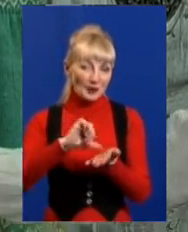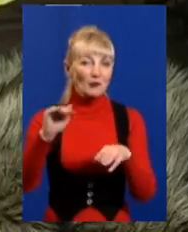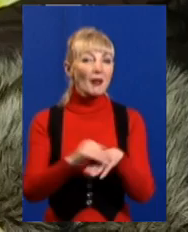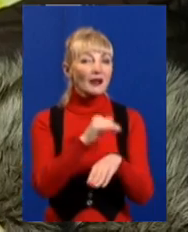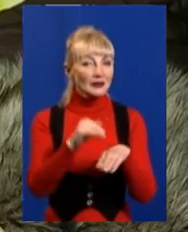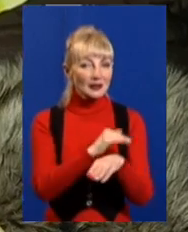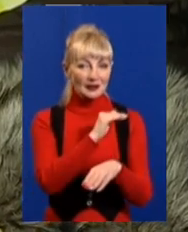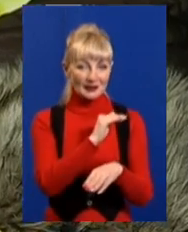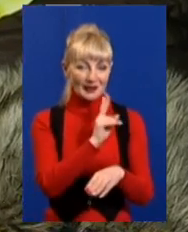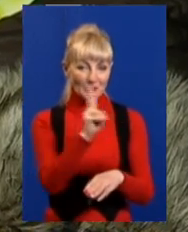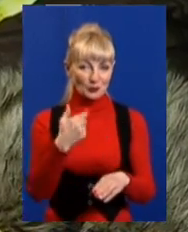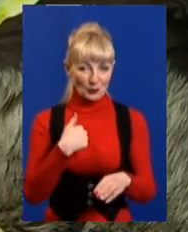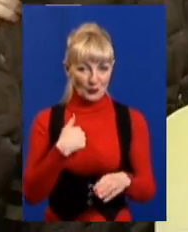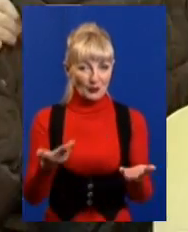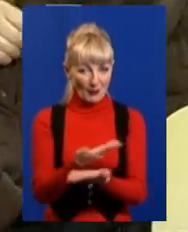кожен місяць.